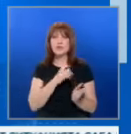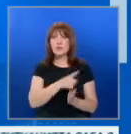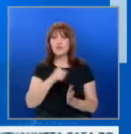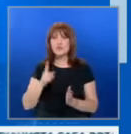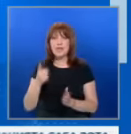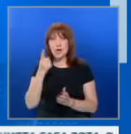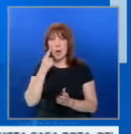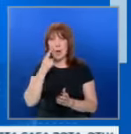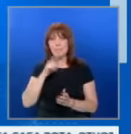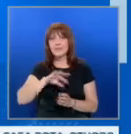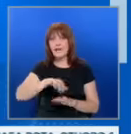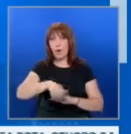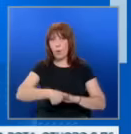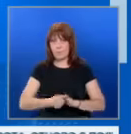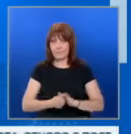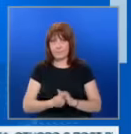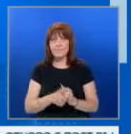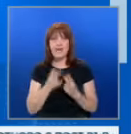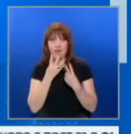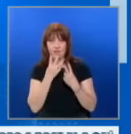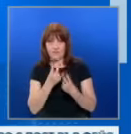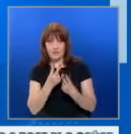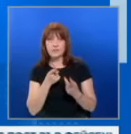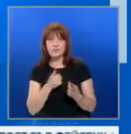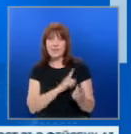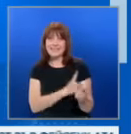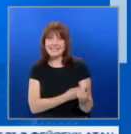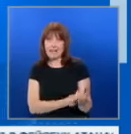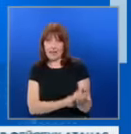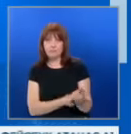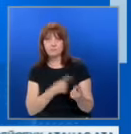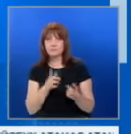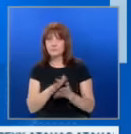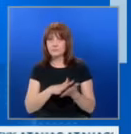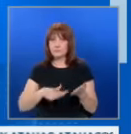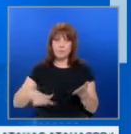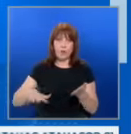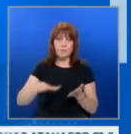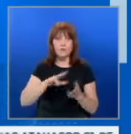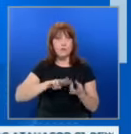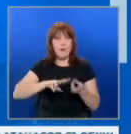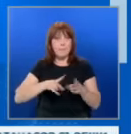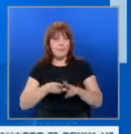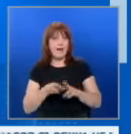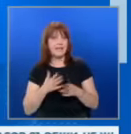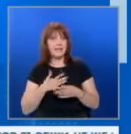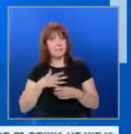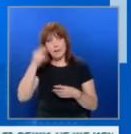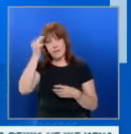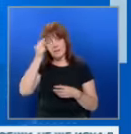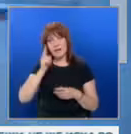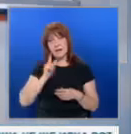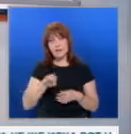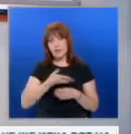за корупция. Виждам, казва той, че сила и потенциал в обществото за промяна има и страната ни трябва да